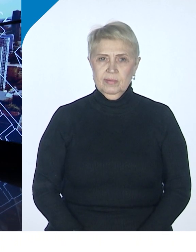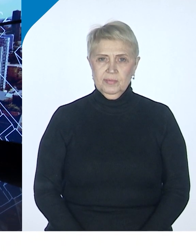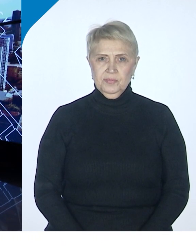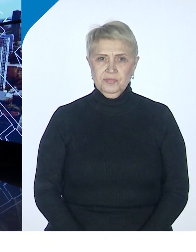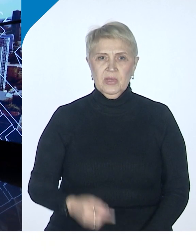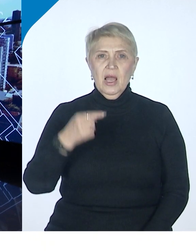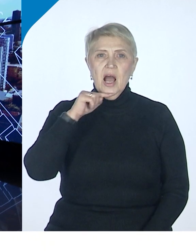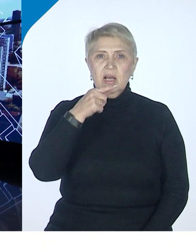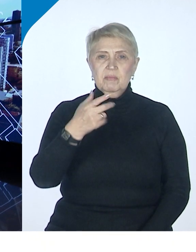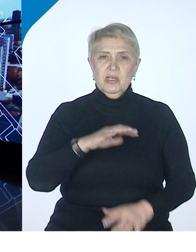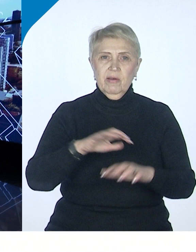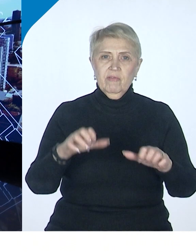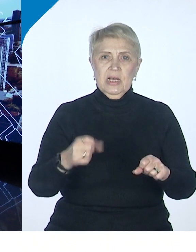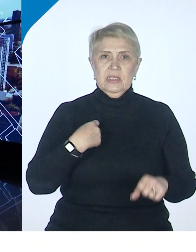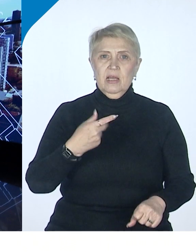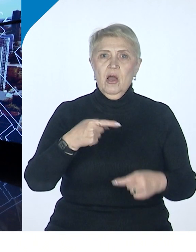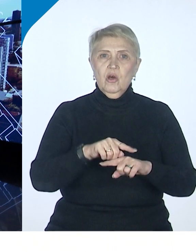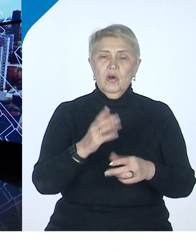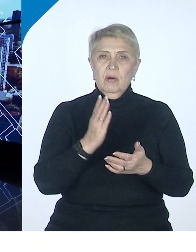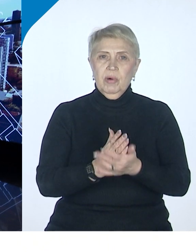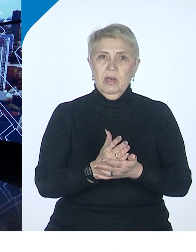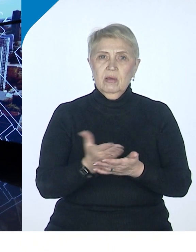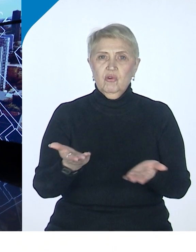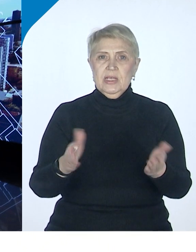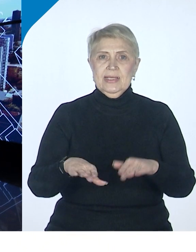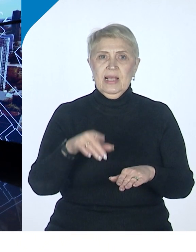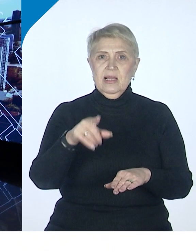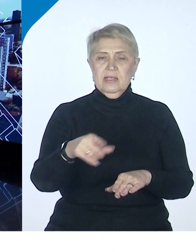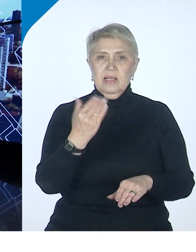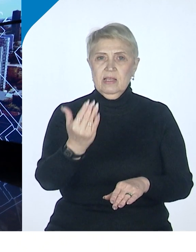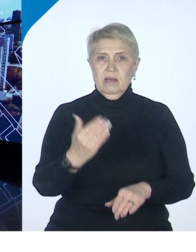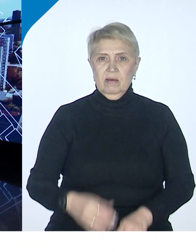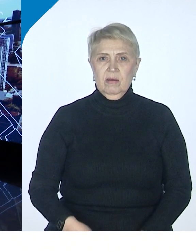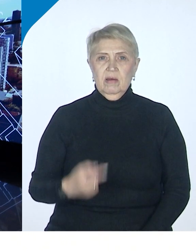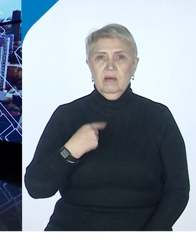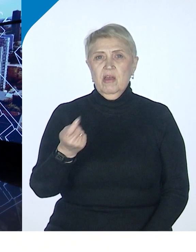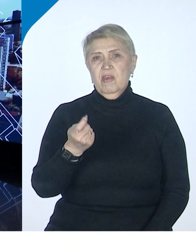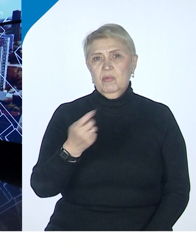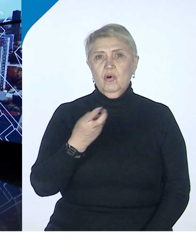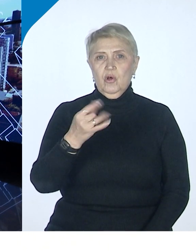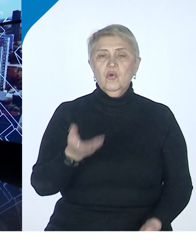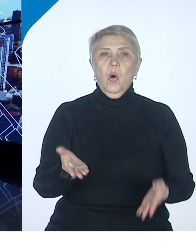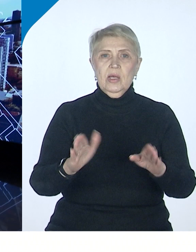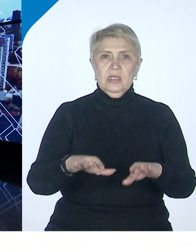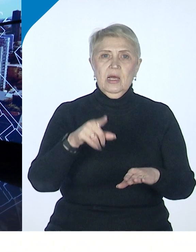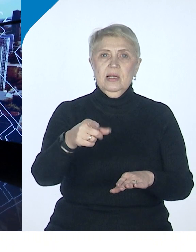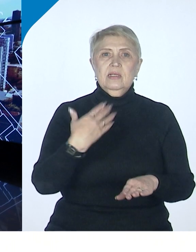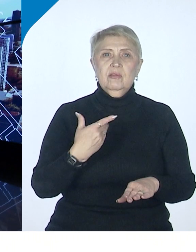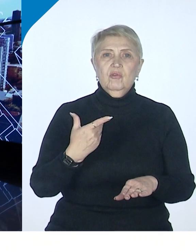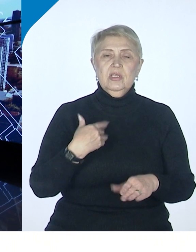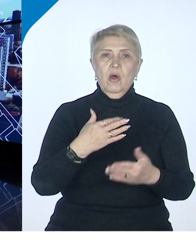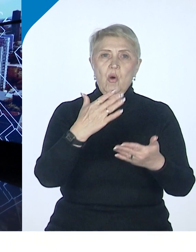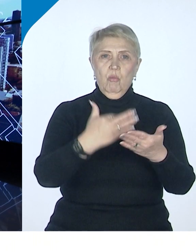экономические власти, которые были, остались от них, ну, но все-таки остались публикации, остались